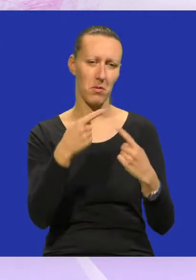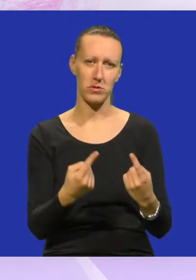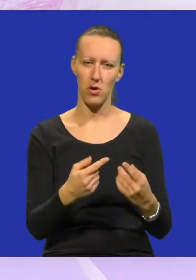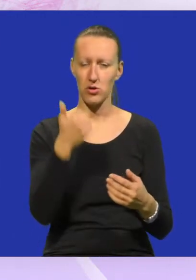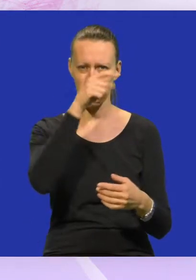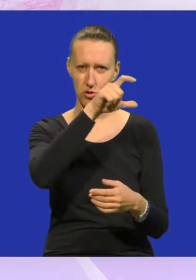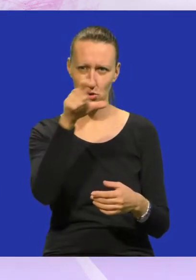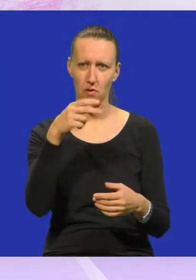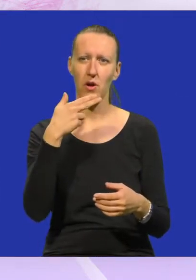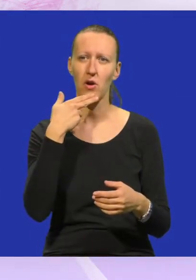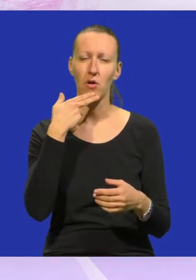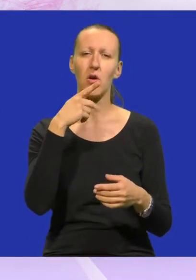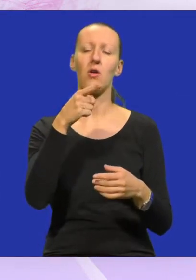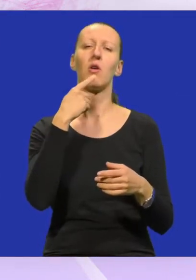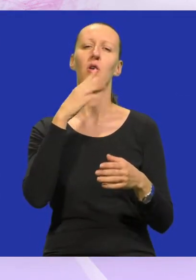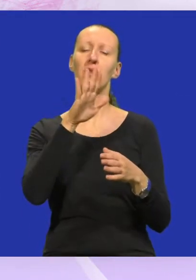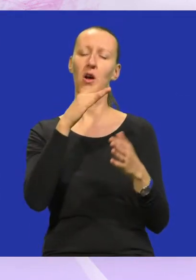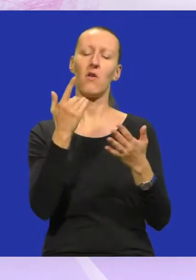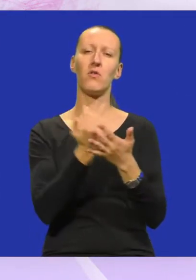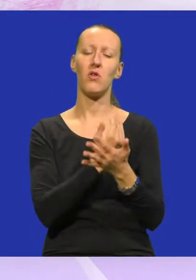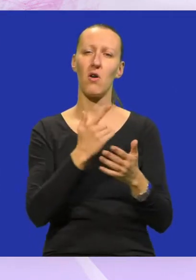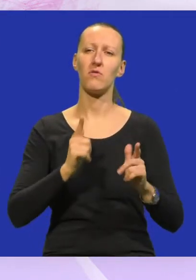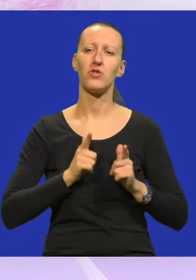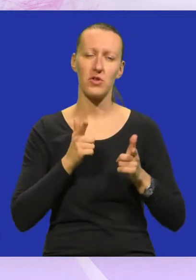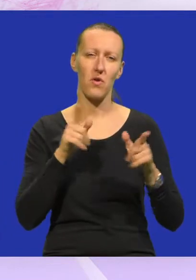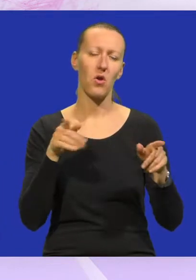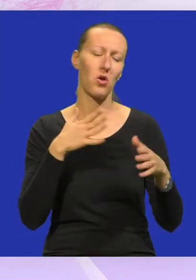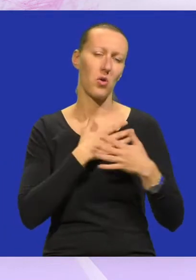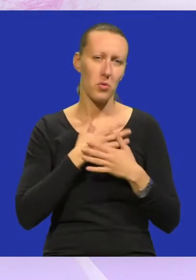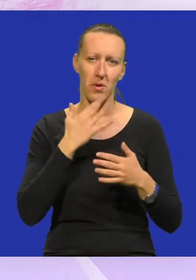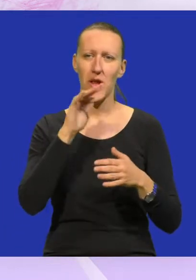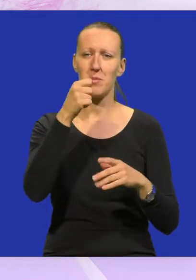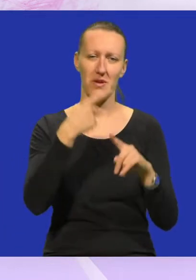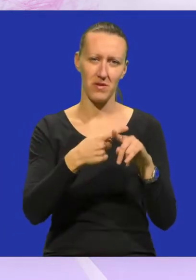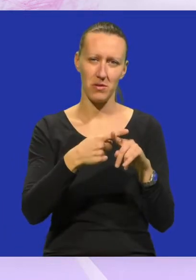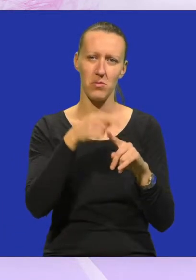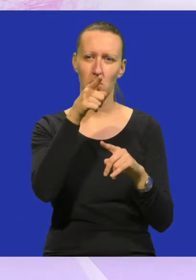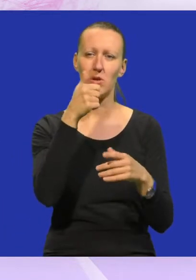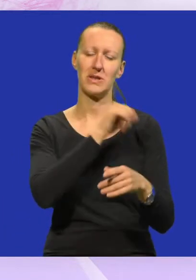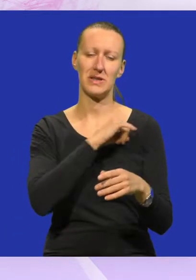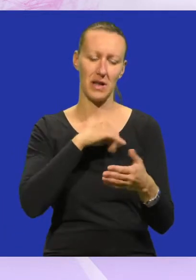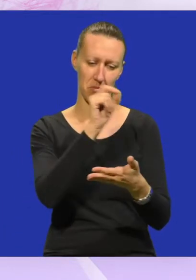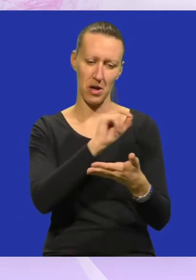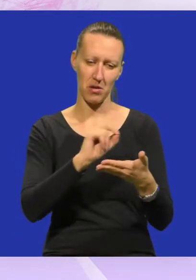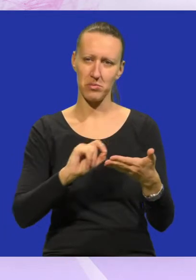Naziv je hita koju nam otkriva i tračak njegovog ljubavnog života, obzirom da je po prvi puta autor teksta.